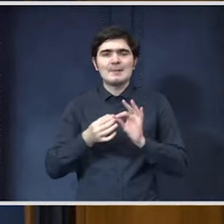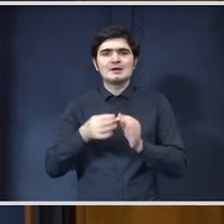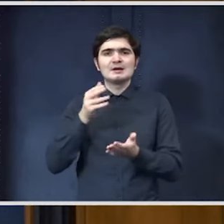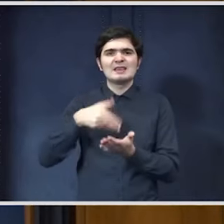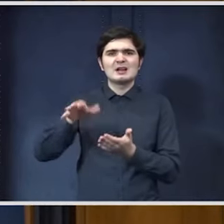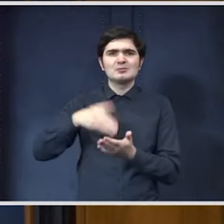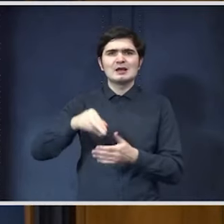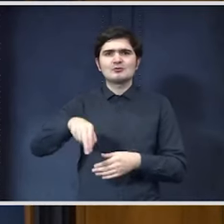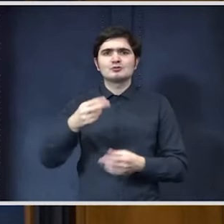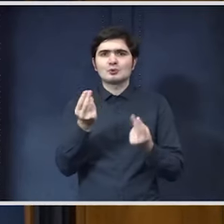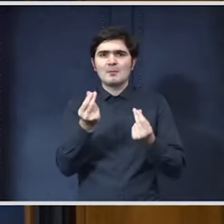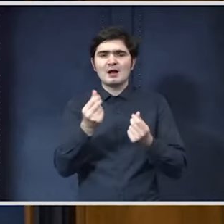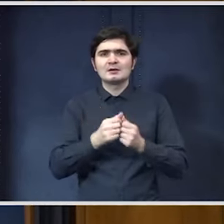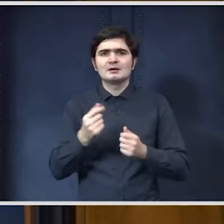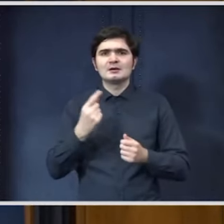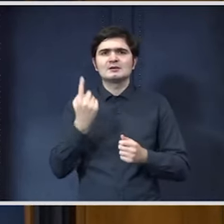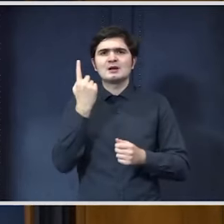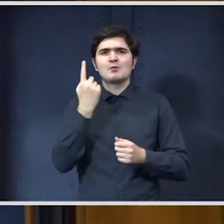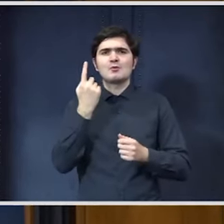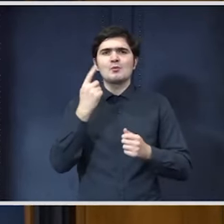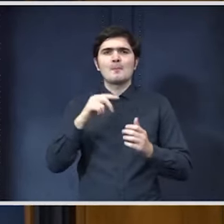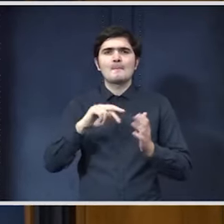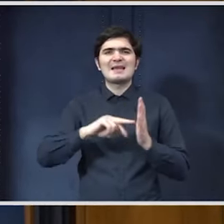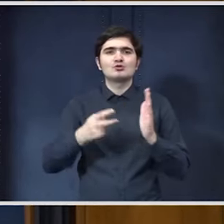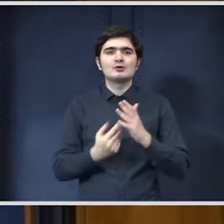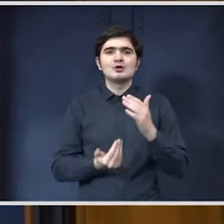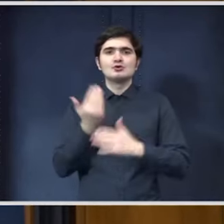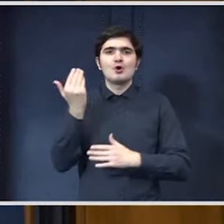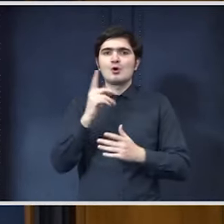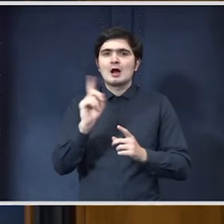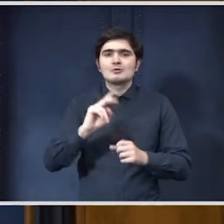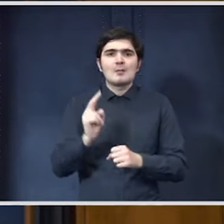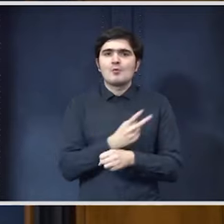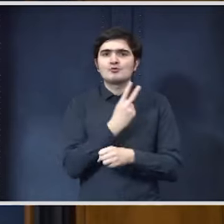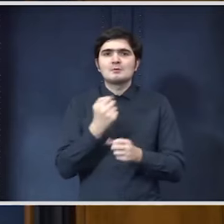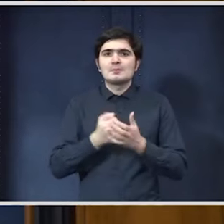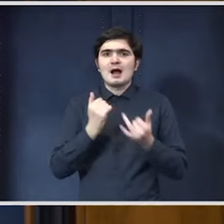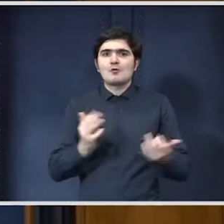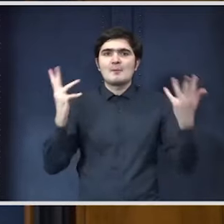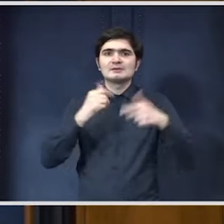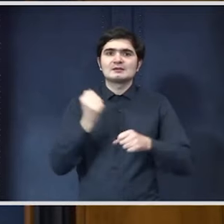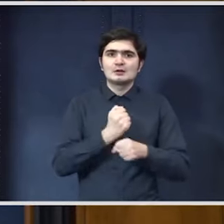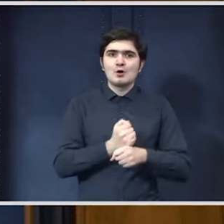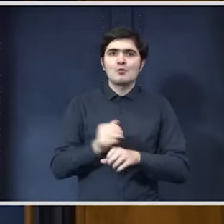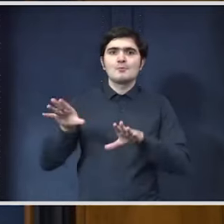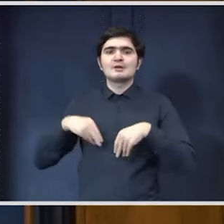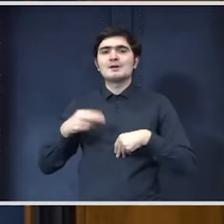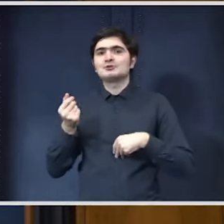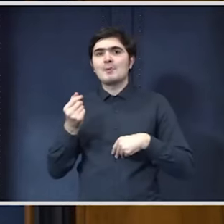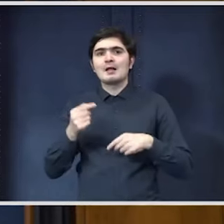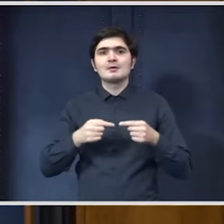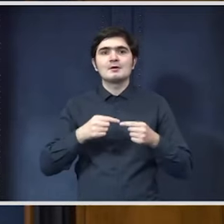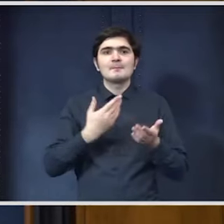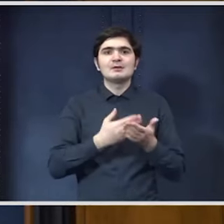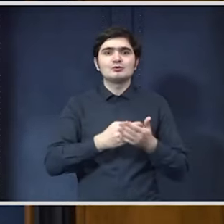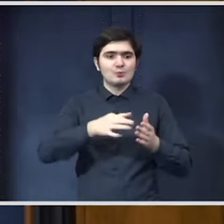cheltuirea acestor bani. Este un mod cu totul nou cu care nu suntem obișnuiți în administrație de lucru în care primești bani pe rezultate care se